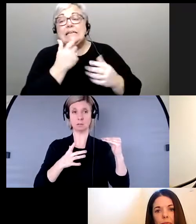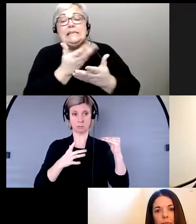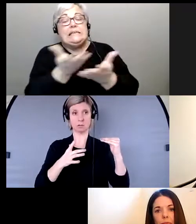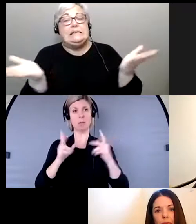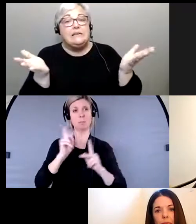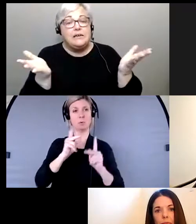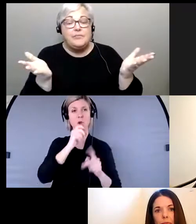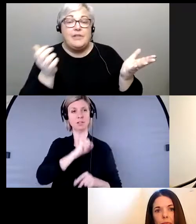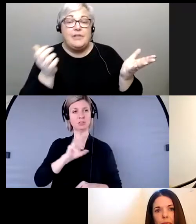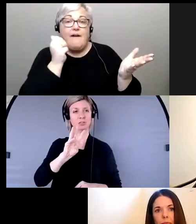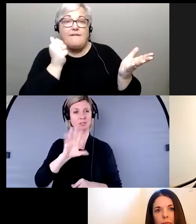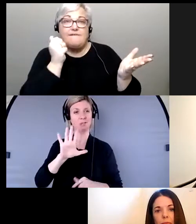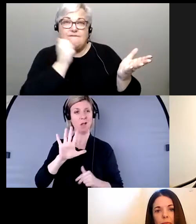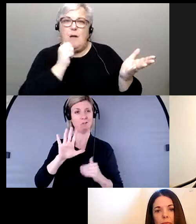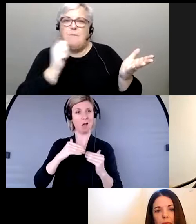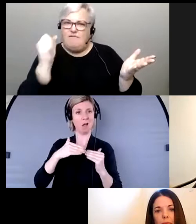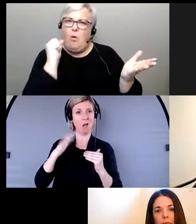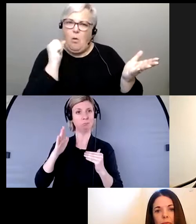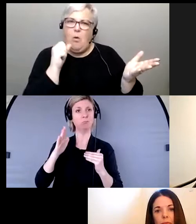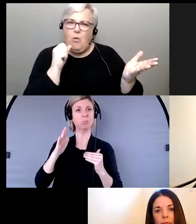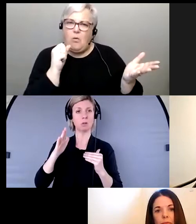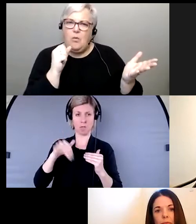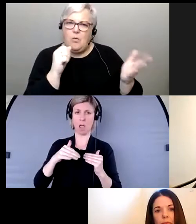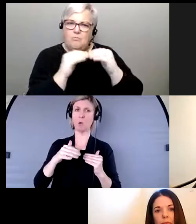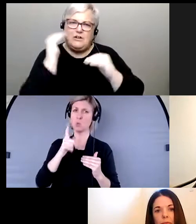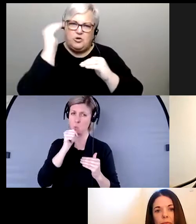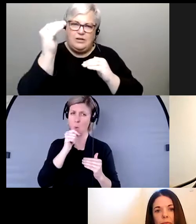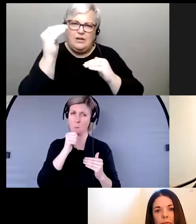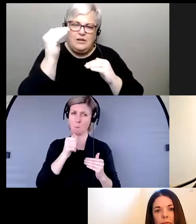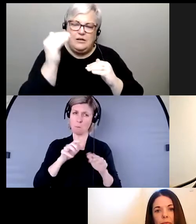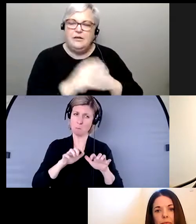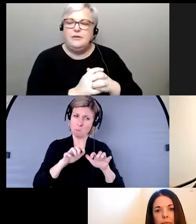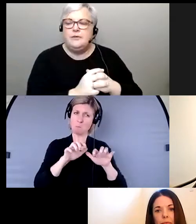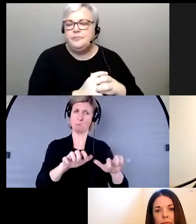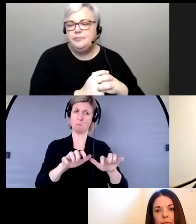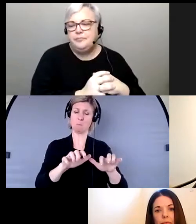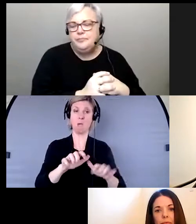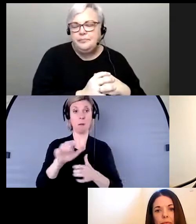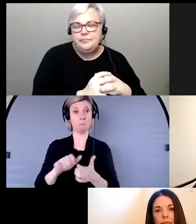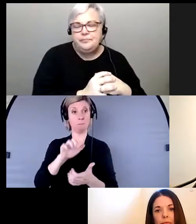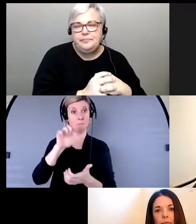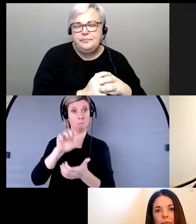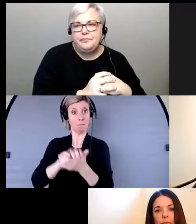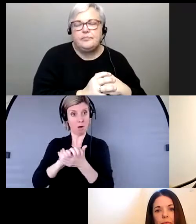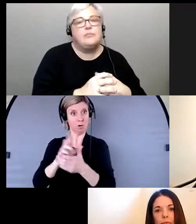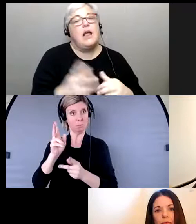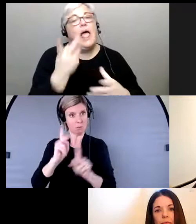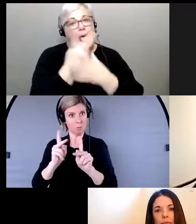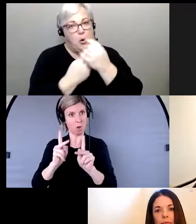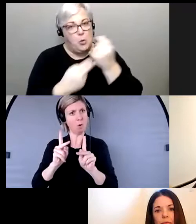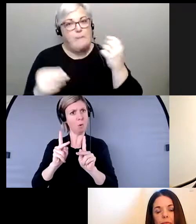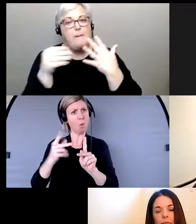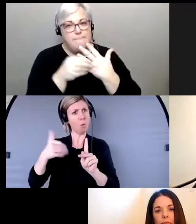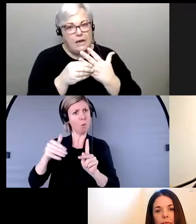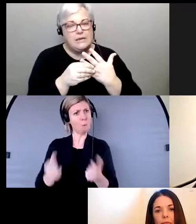Les femmes représentent la majorité de la population proportionnellement et les couples mariés